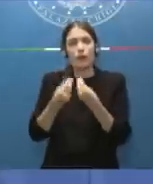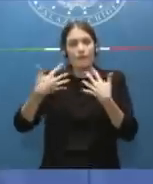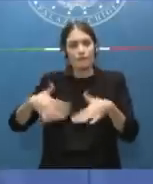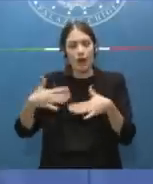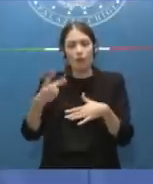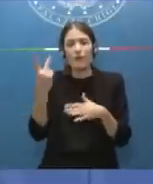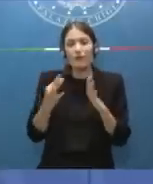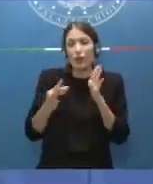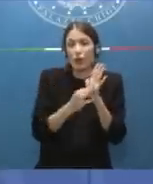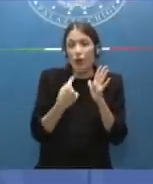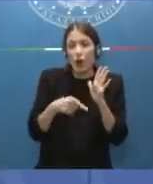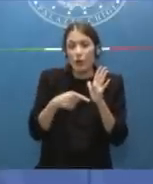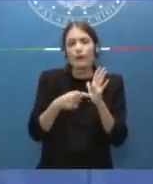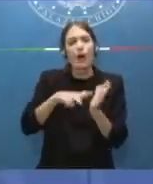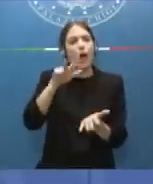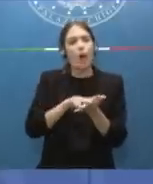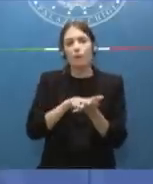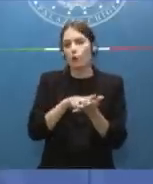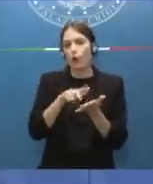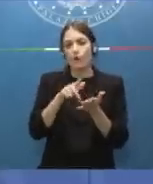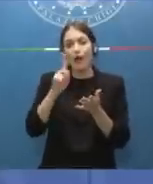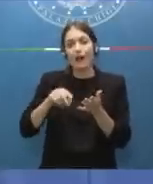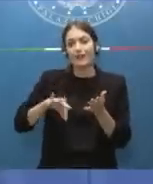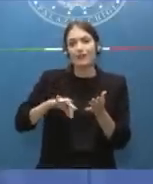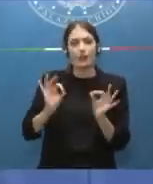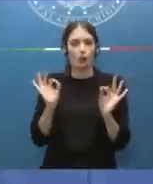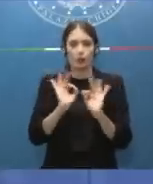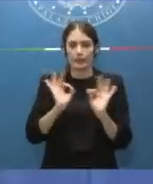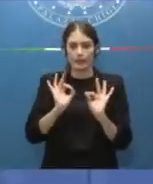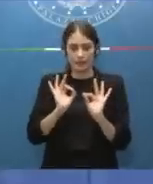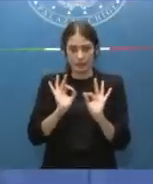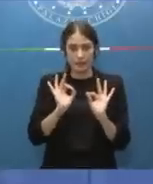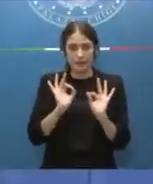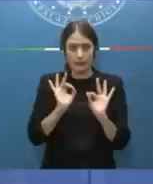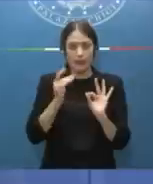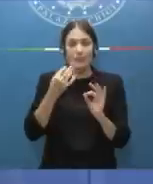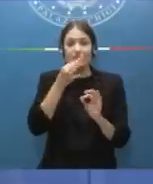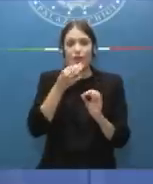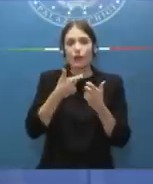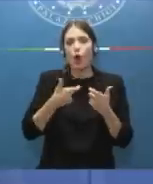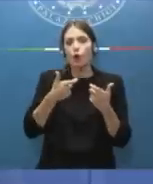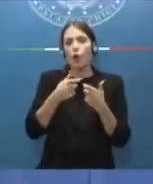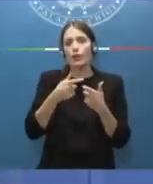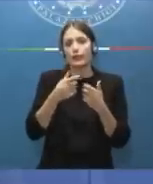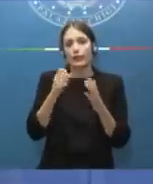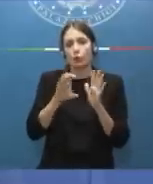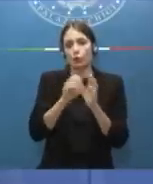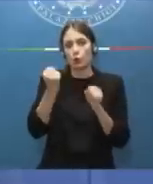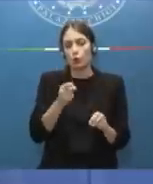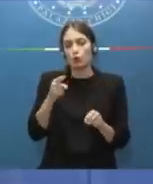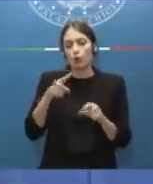la norma non è stata approvata anche al Senato. E quindi la Corte Costituzionale, la prossima, diciamo,